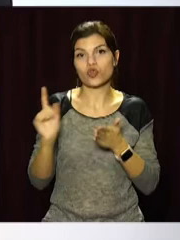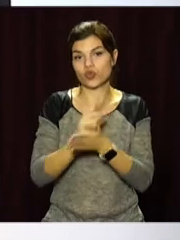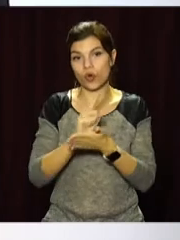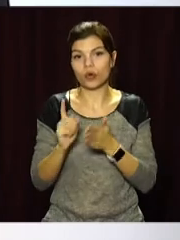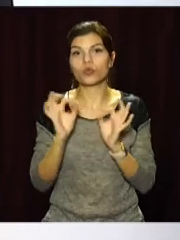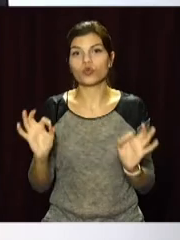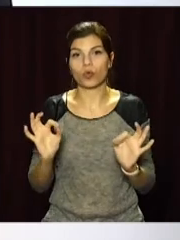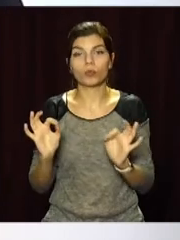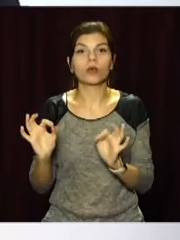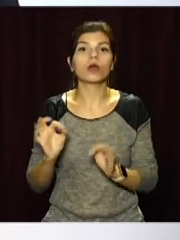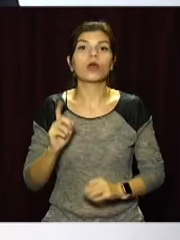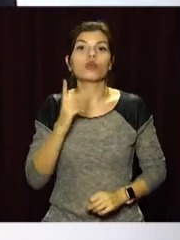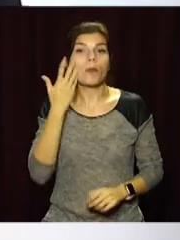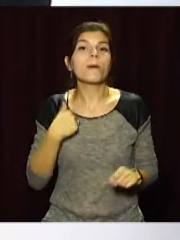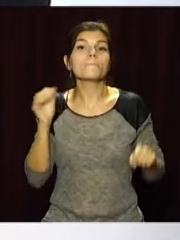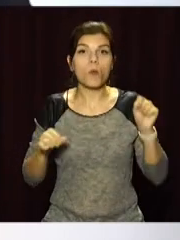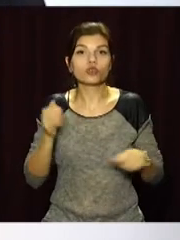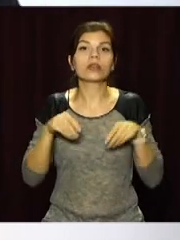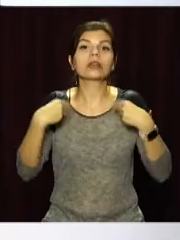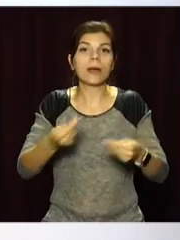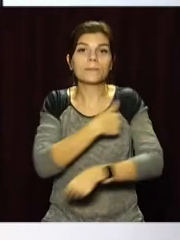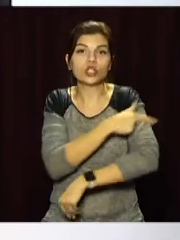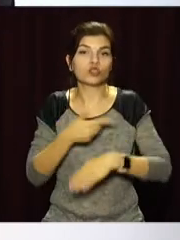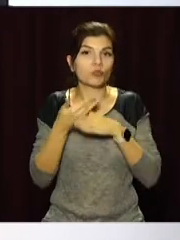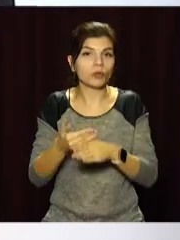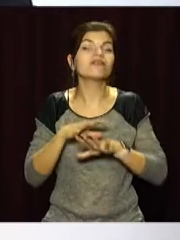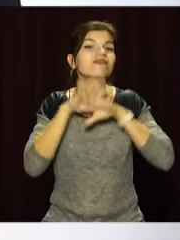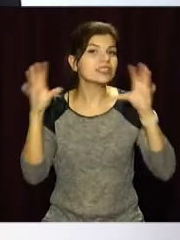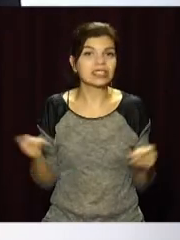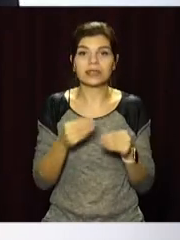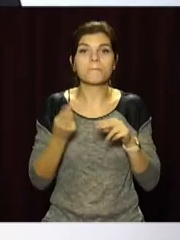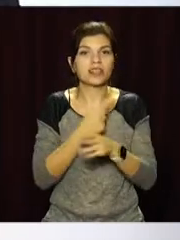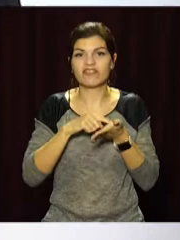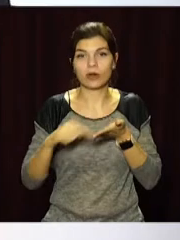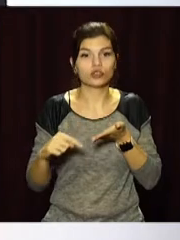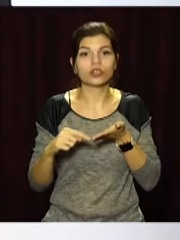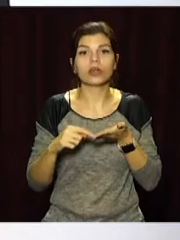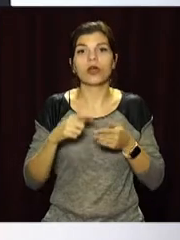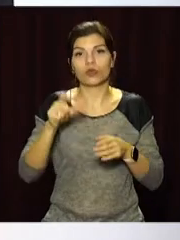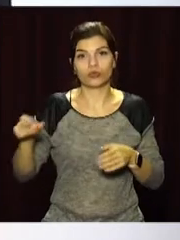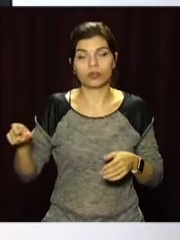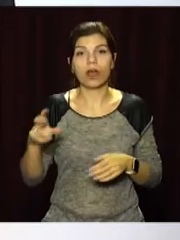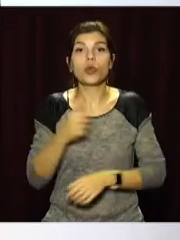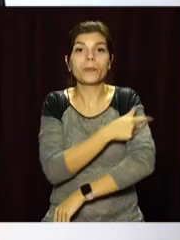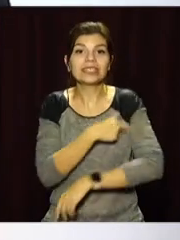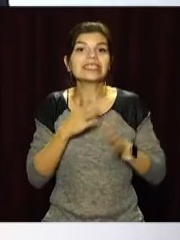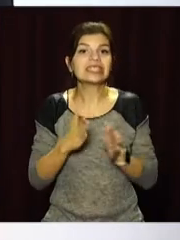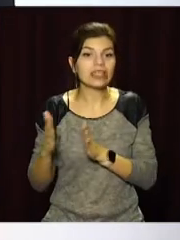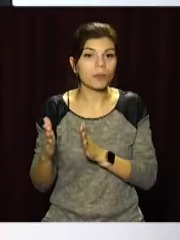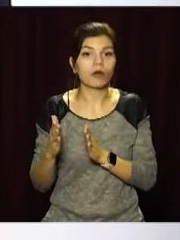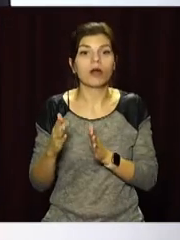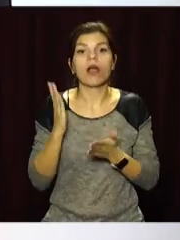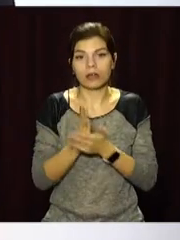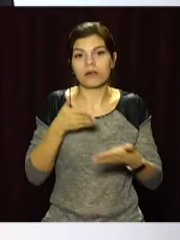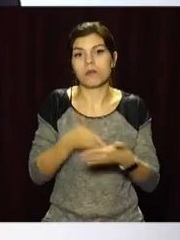Допустимо – це коли ми в змозі надати медичну допомогу всім, без виключення громадянам. Але медична система має